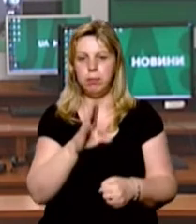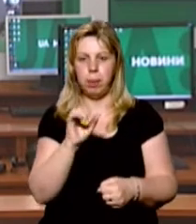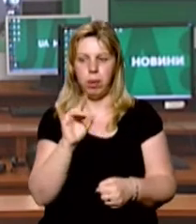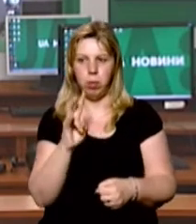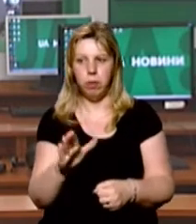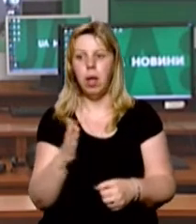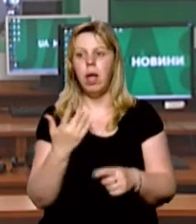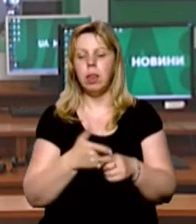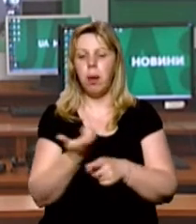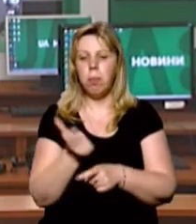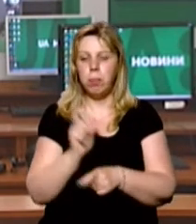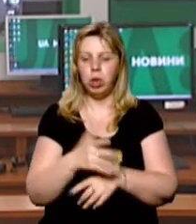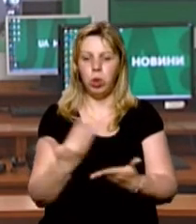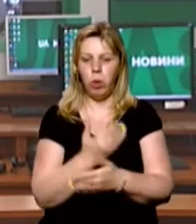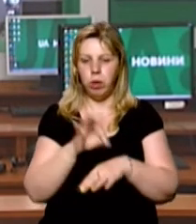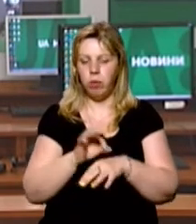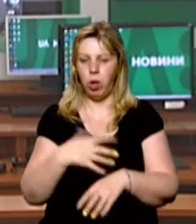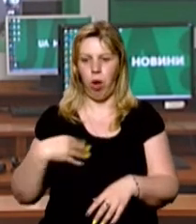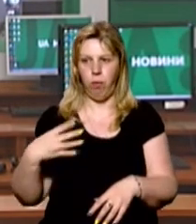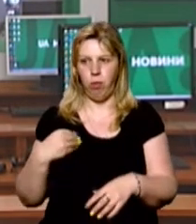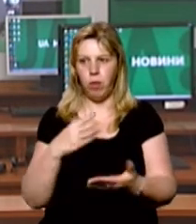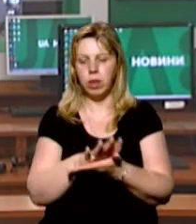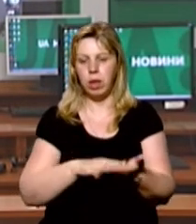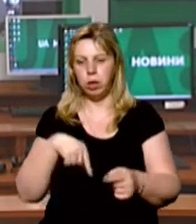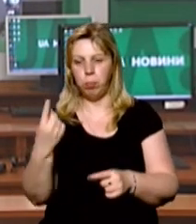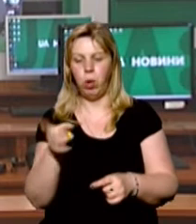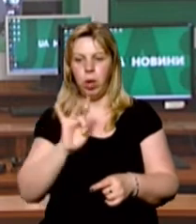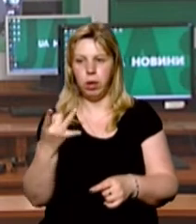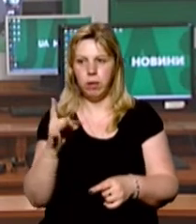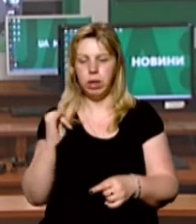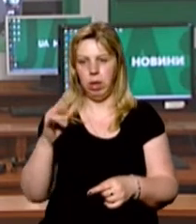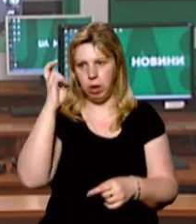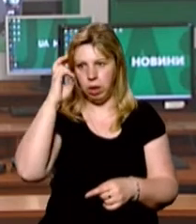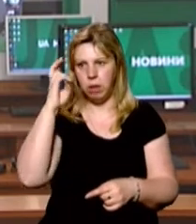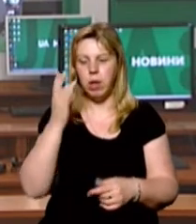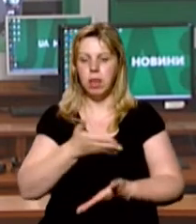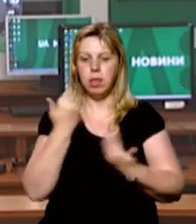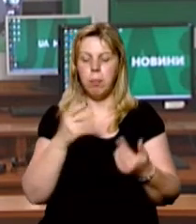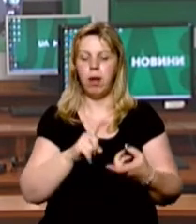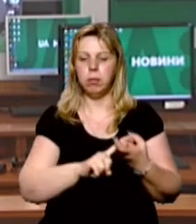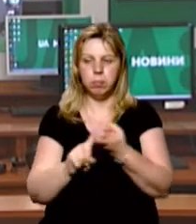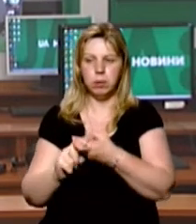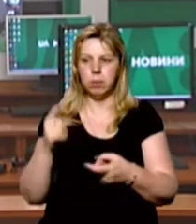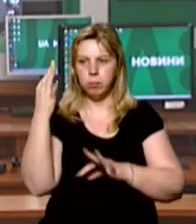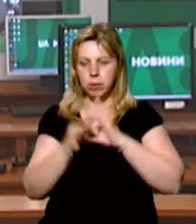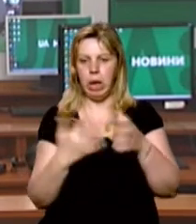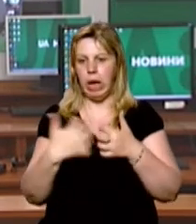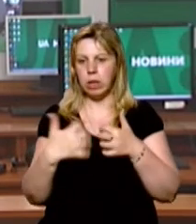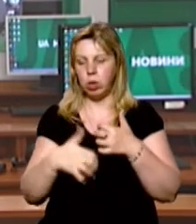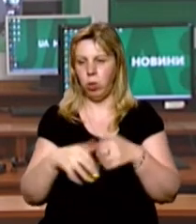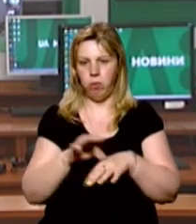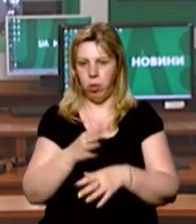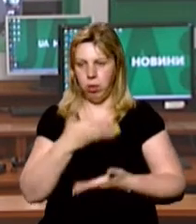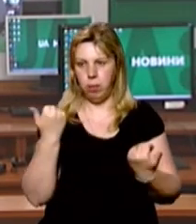Степанов. Найбільше нових хворих на Львівщині. Далі йдуть Рівненщина і місто Київ. Жодного випадку зараження за добу у Херсонській